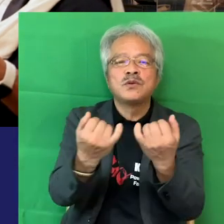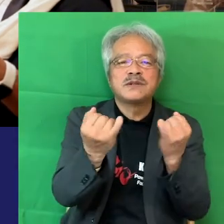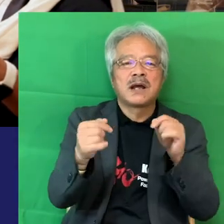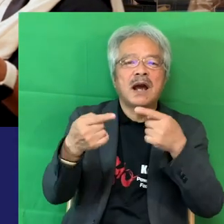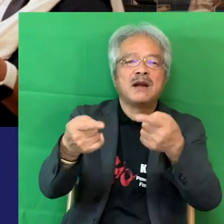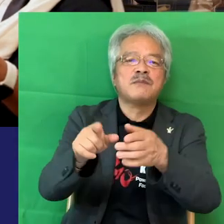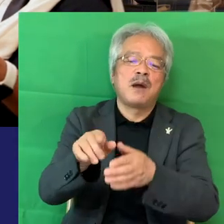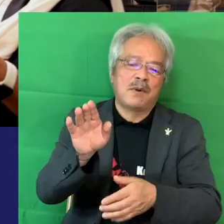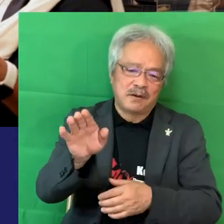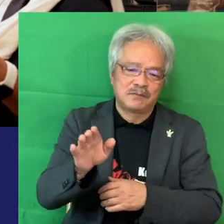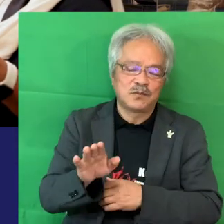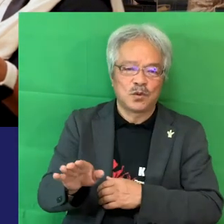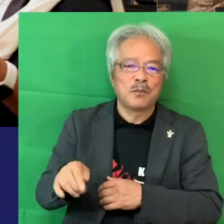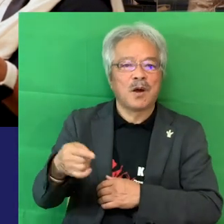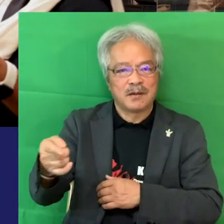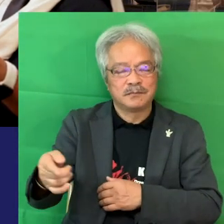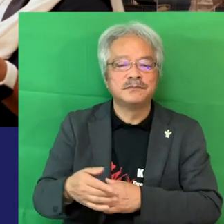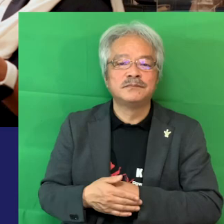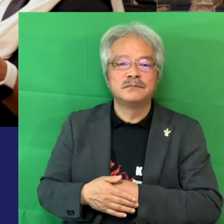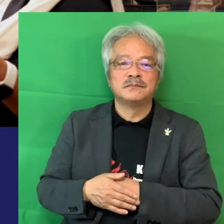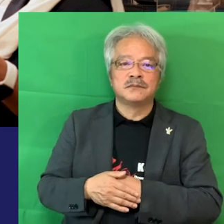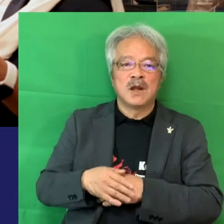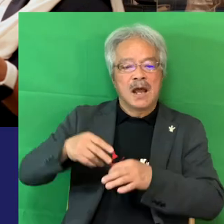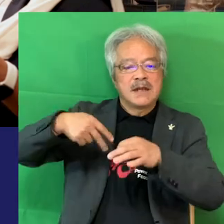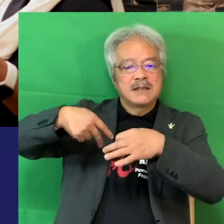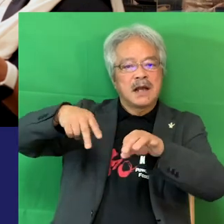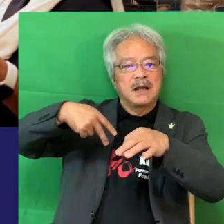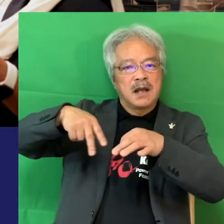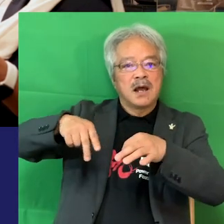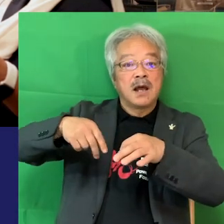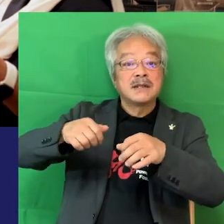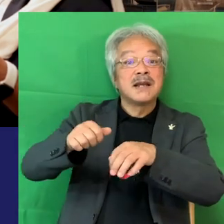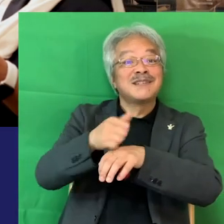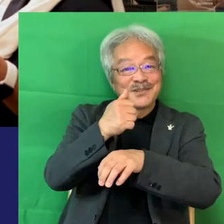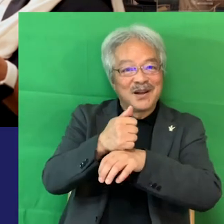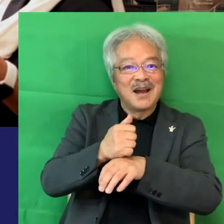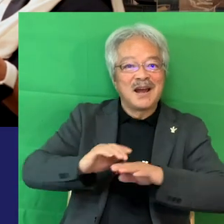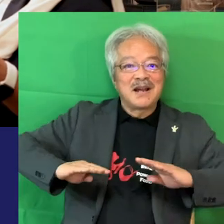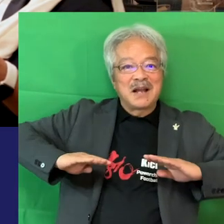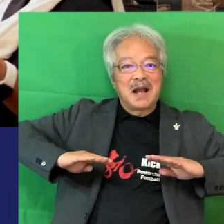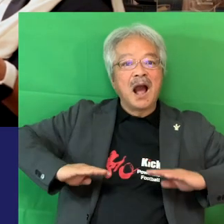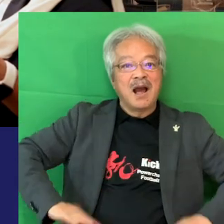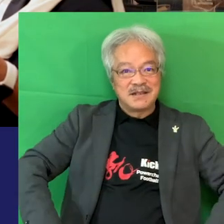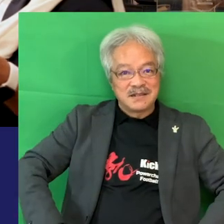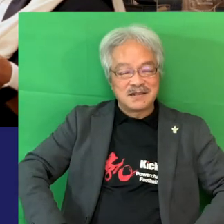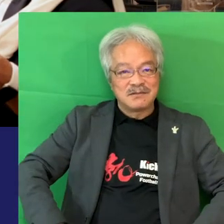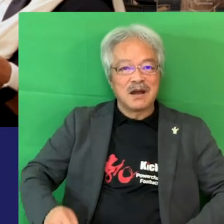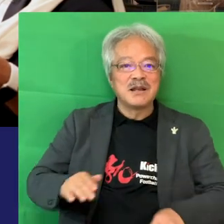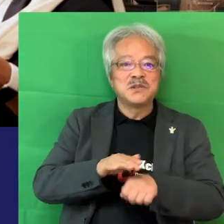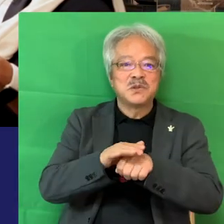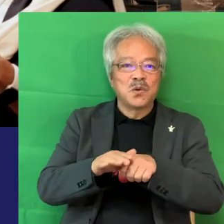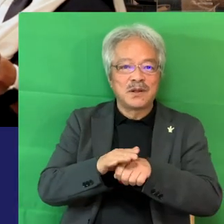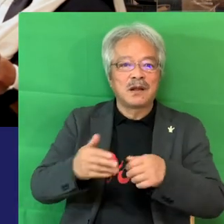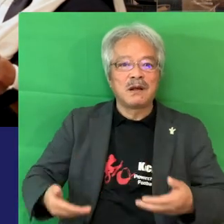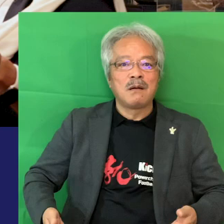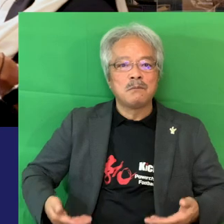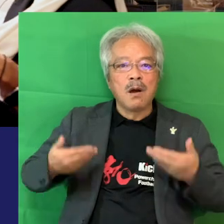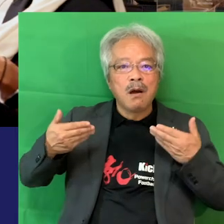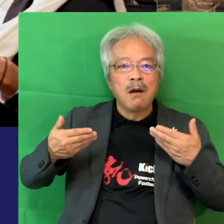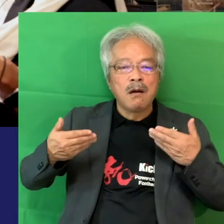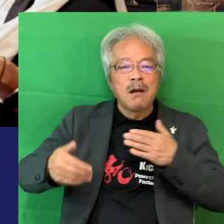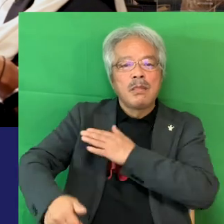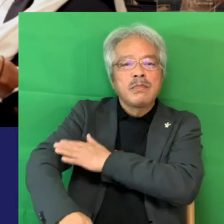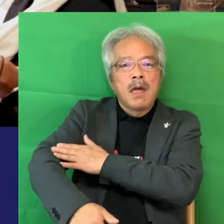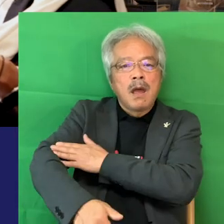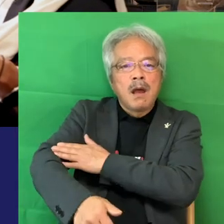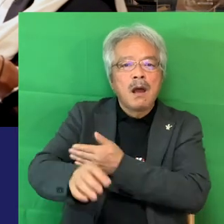来なんか私の勝手なイメージ下半身は重要だけれども手は使っちゃダメじゃんだけど鍛えるんですか鍛